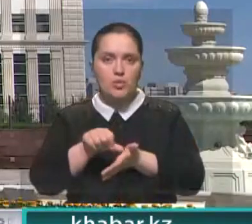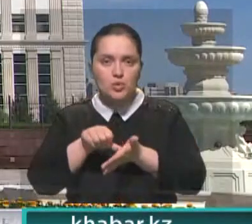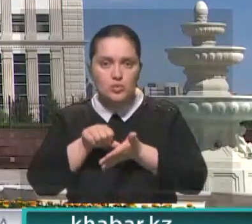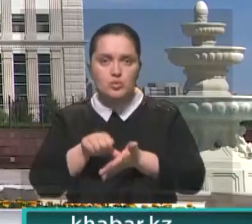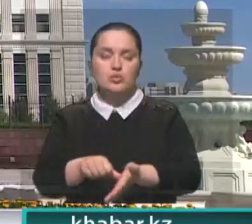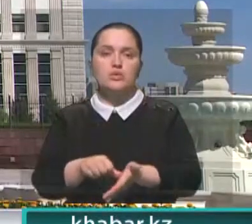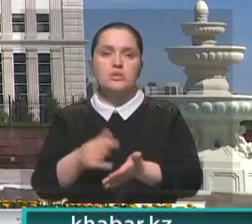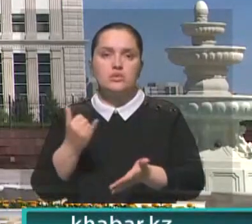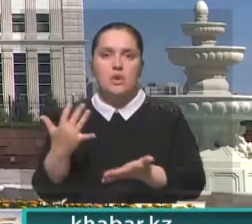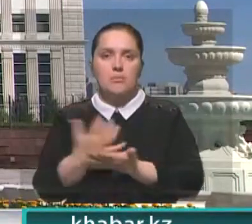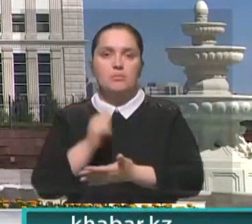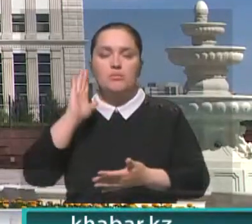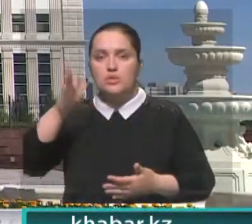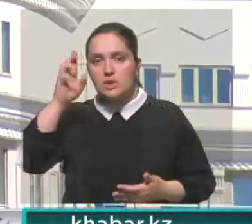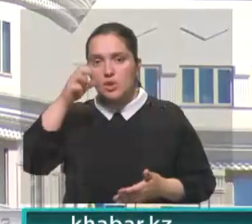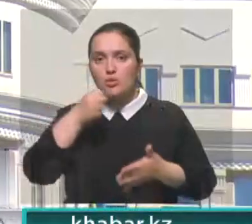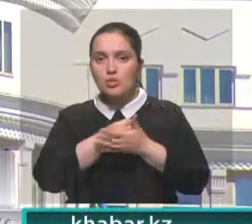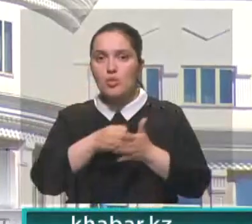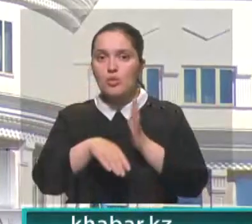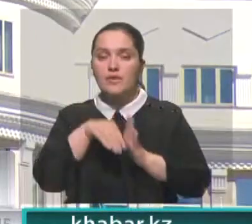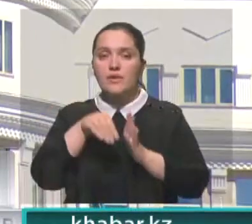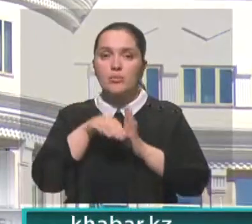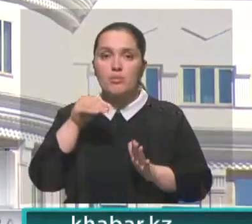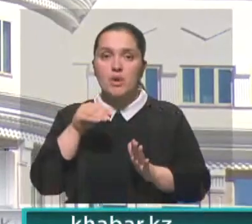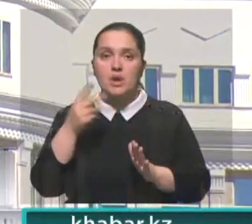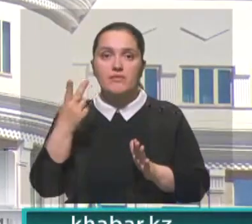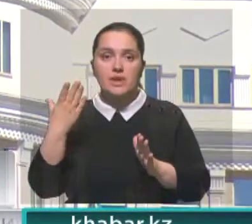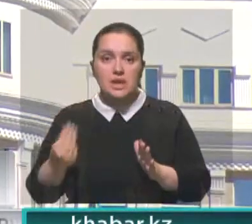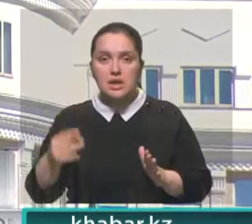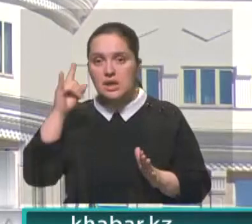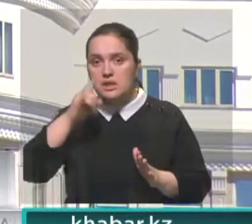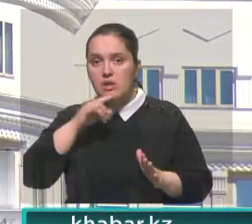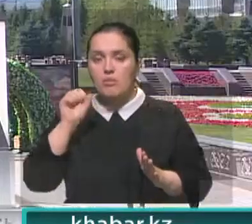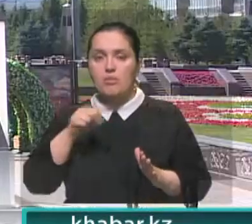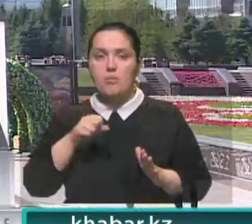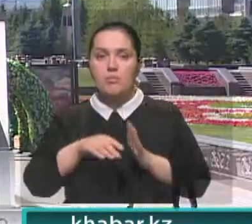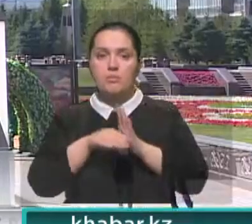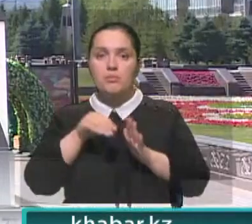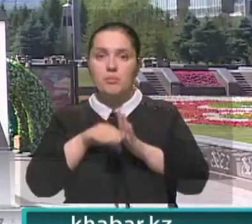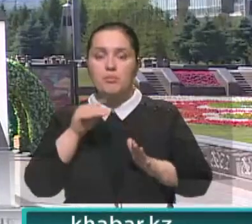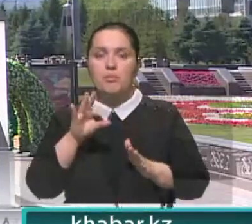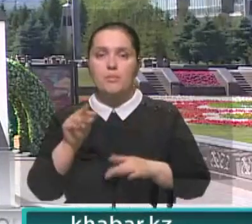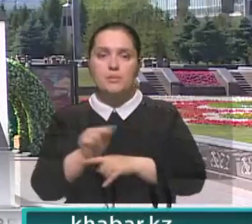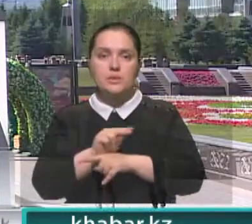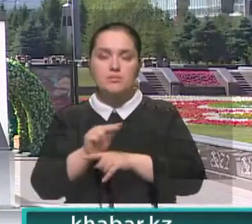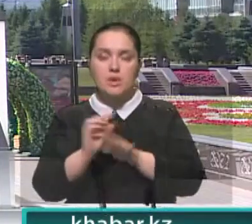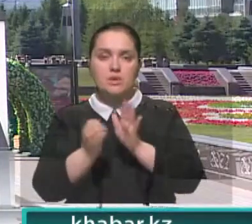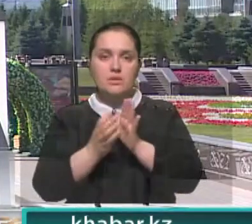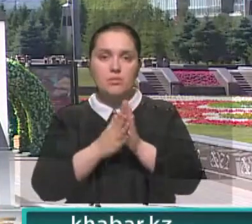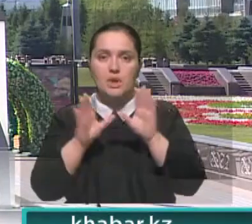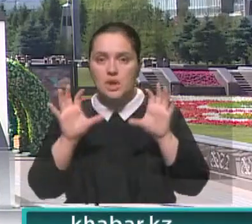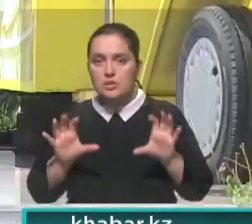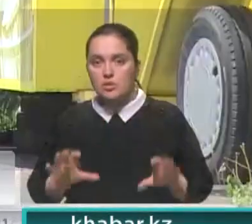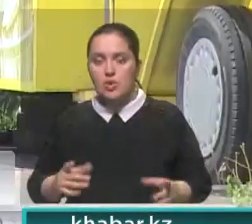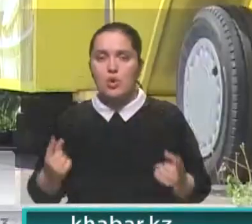в момент, когда определяется будущее страны. До референдума остается два дня. Казахстанцы смогут проголосовать по предложенным